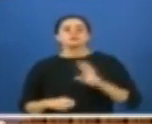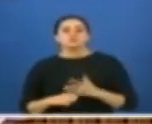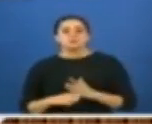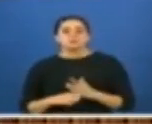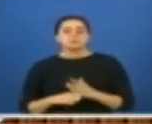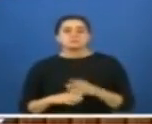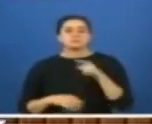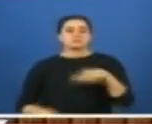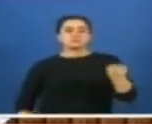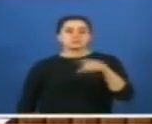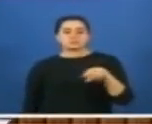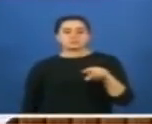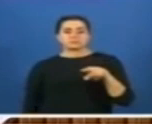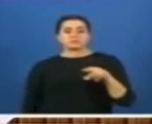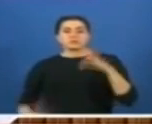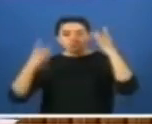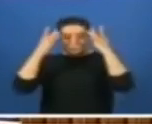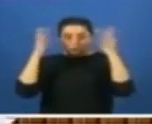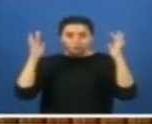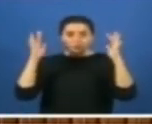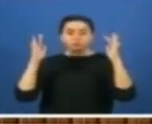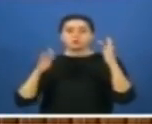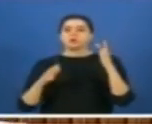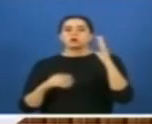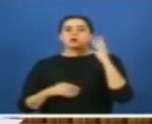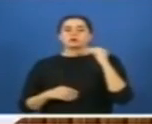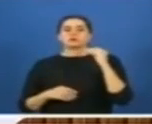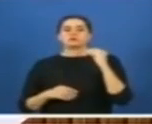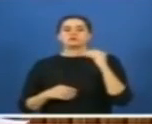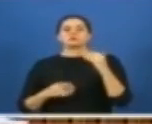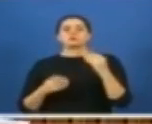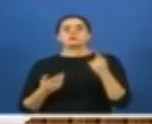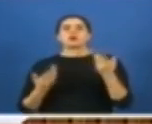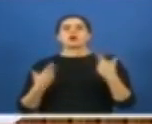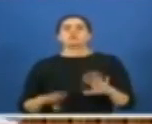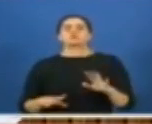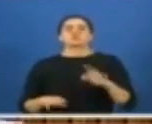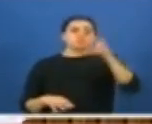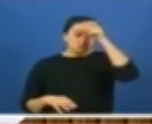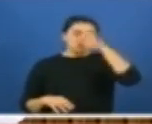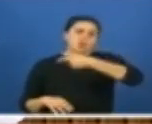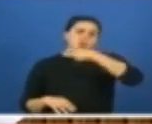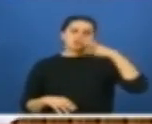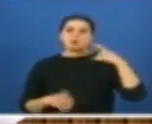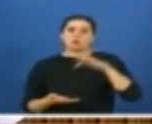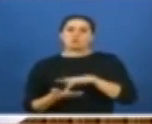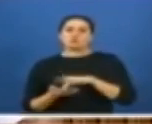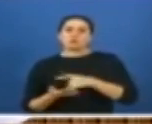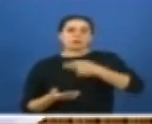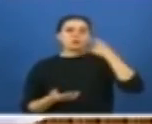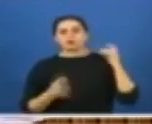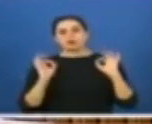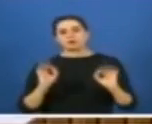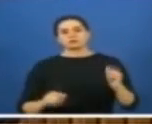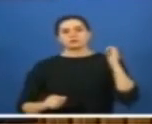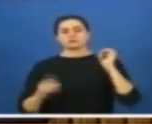Çünkü bunların çağdaş uygarlıktan anladığı ortaçağ uygarlığı. Türkiye'yi ortaçağ kuşağına götürmek